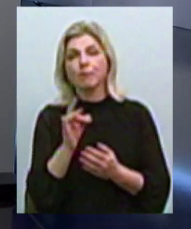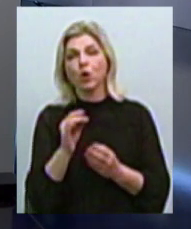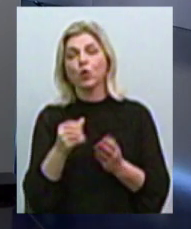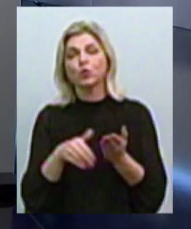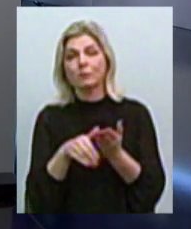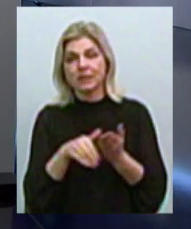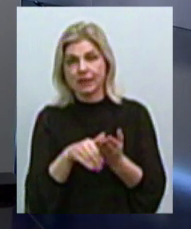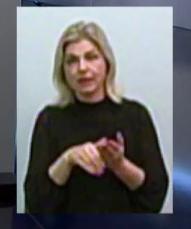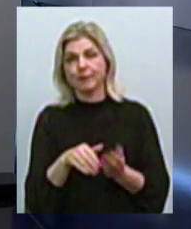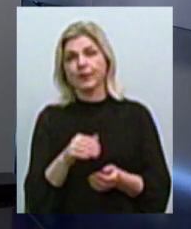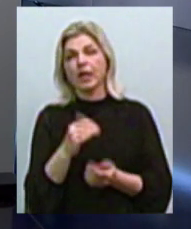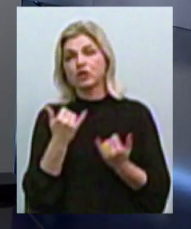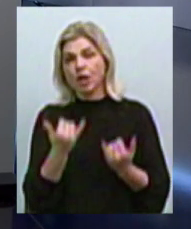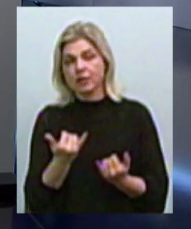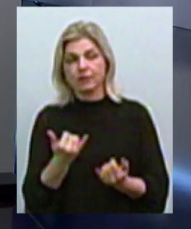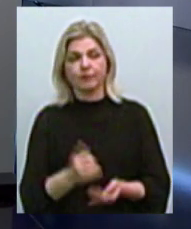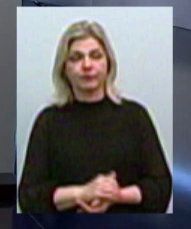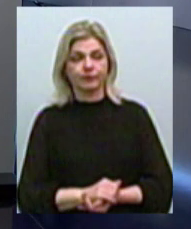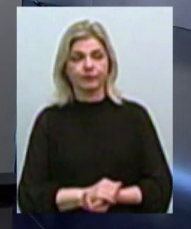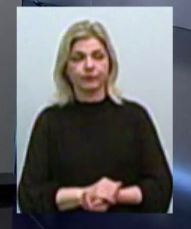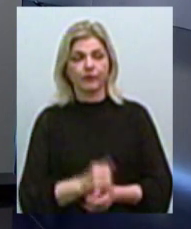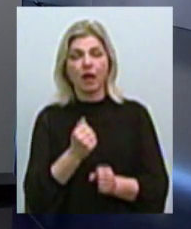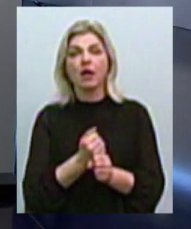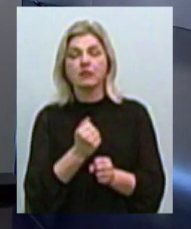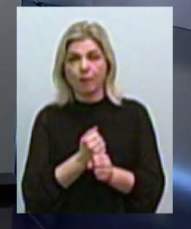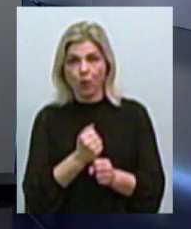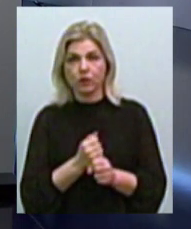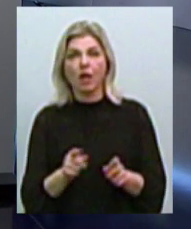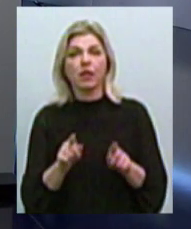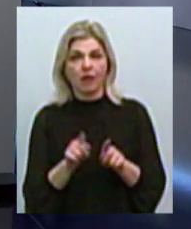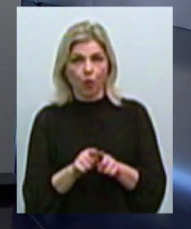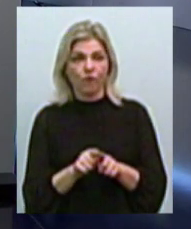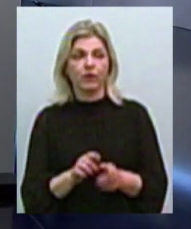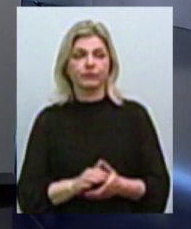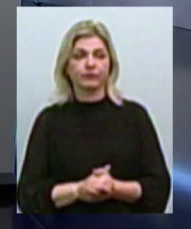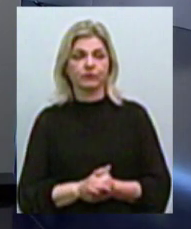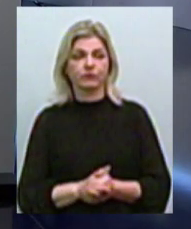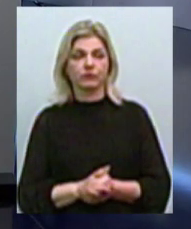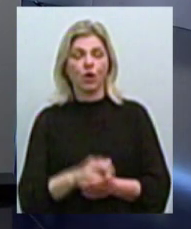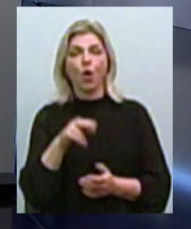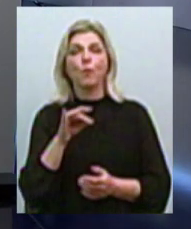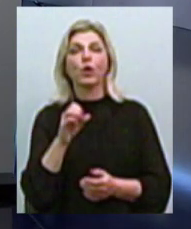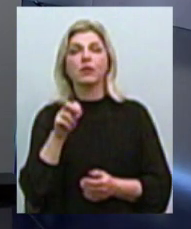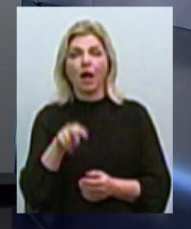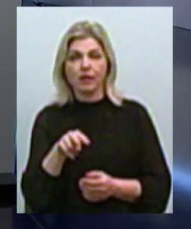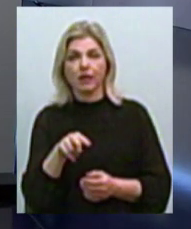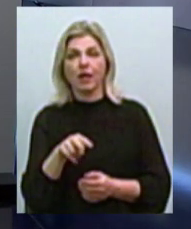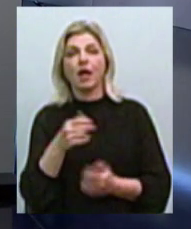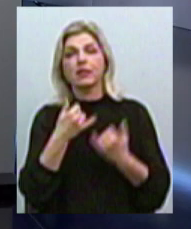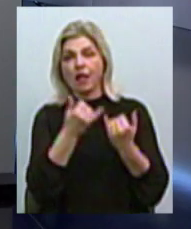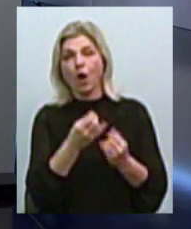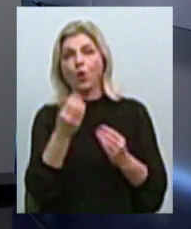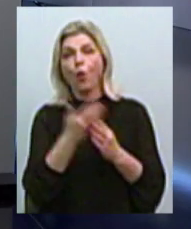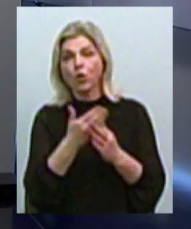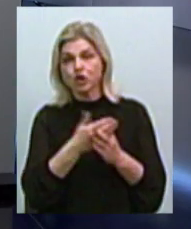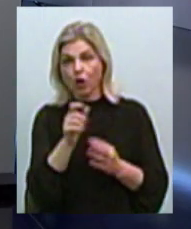підусматривається разработка такого ж портала, сервера для льготчиків,